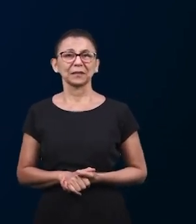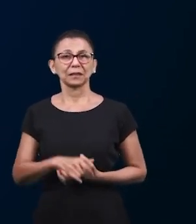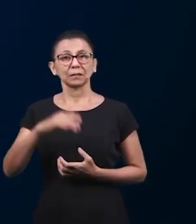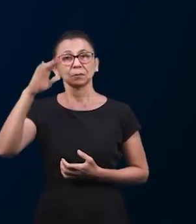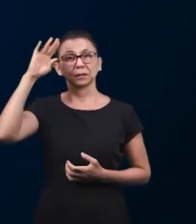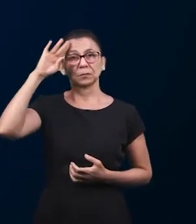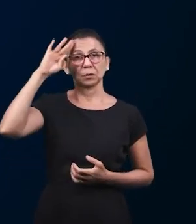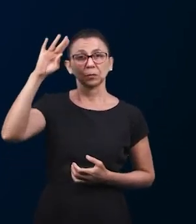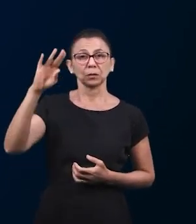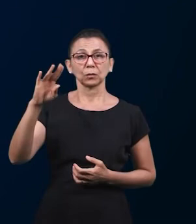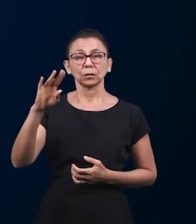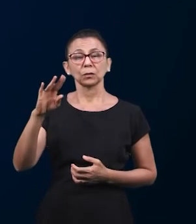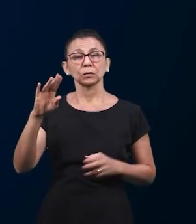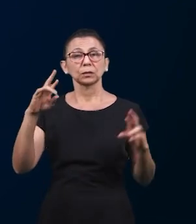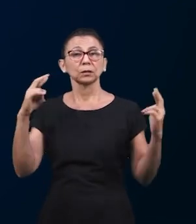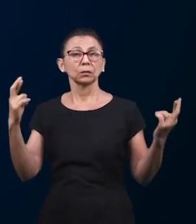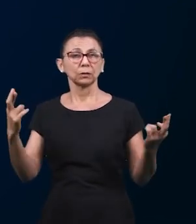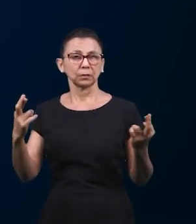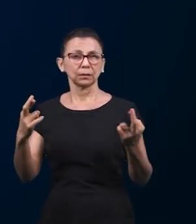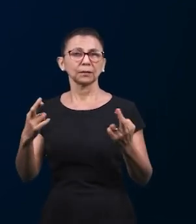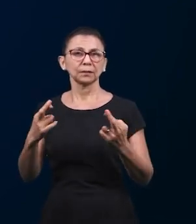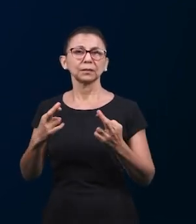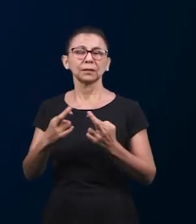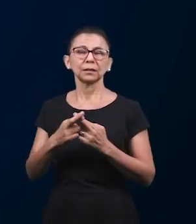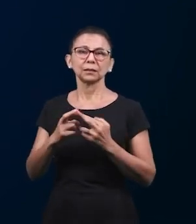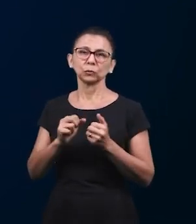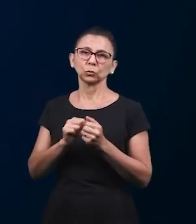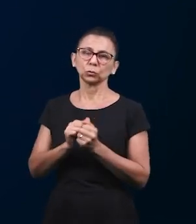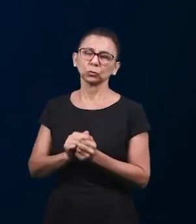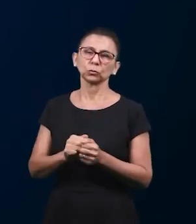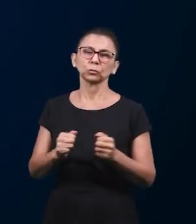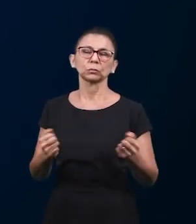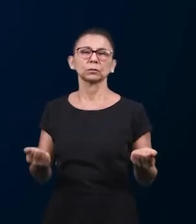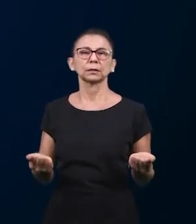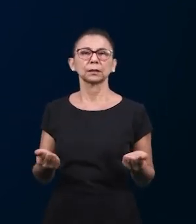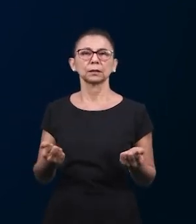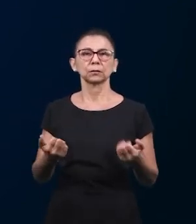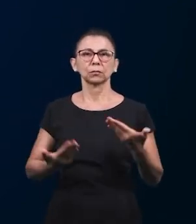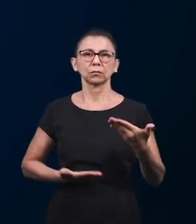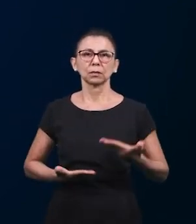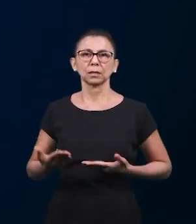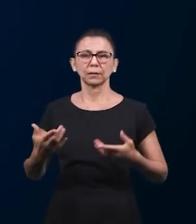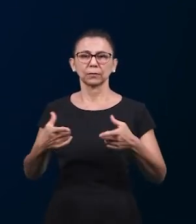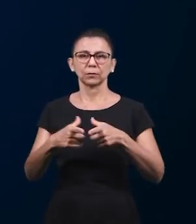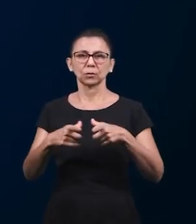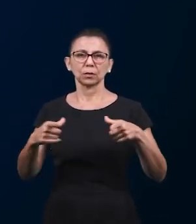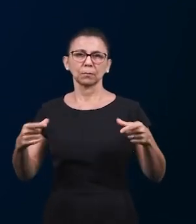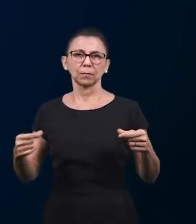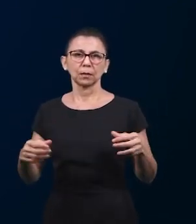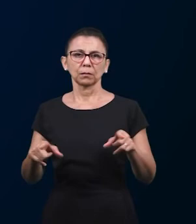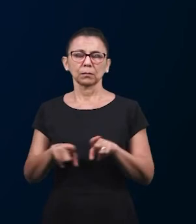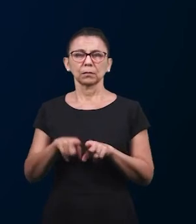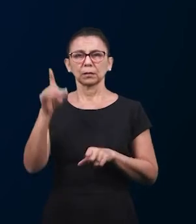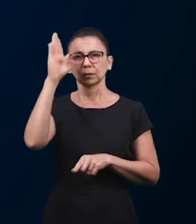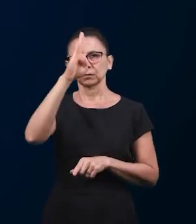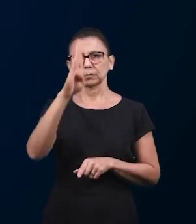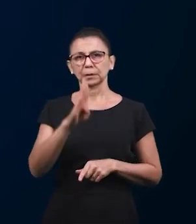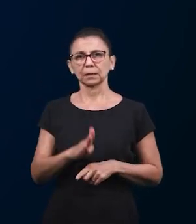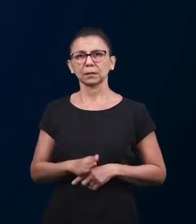всегда собираемся на наших собраниях которые мы проводим с братьями и сестрами через зум